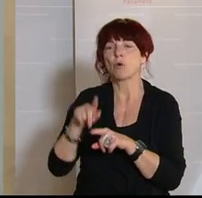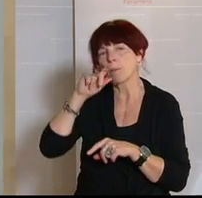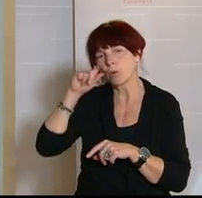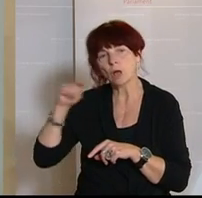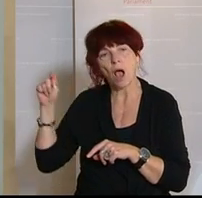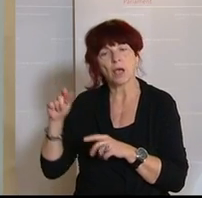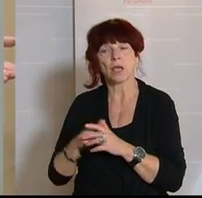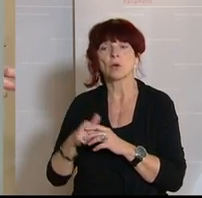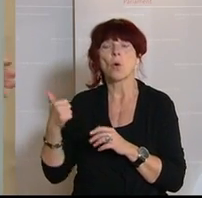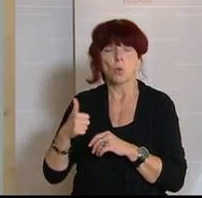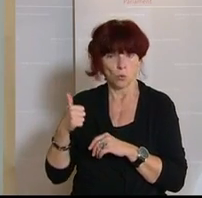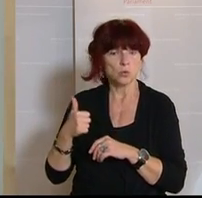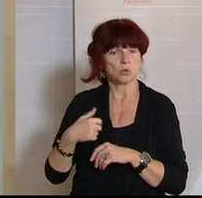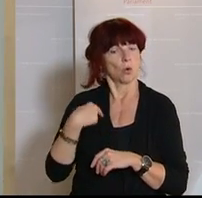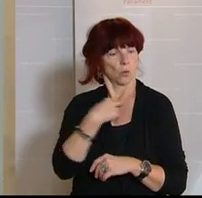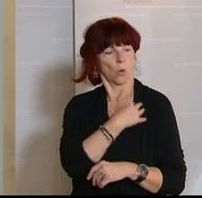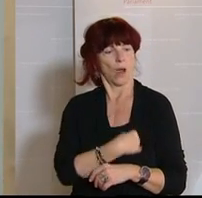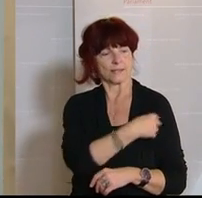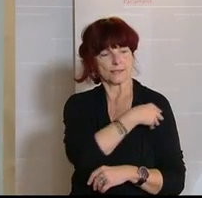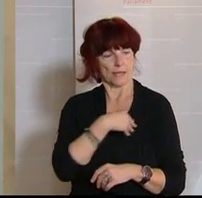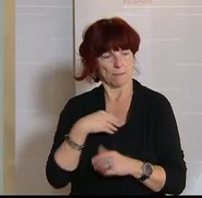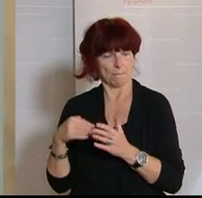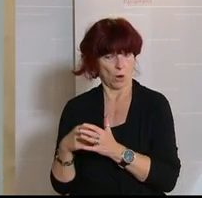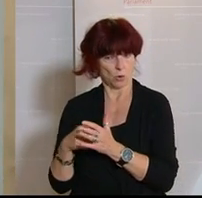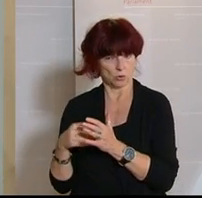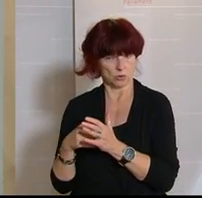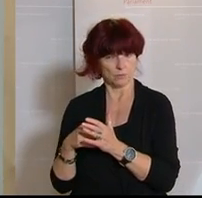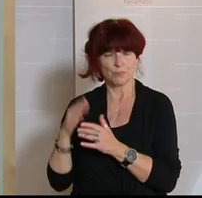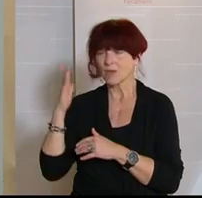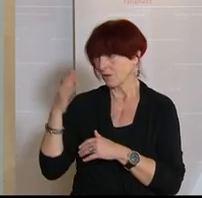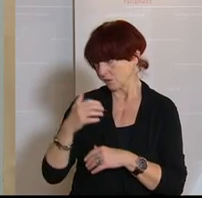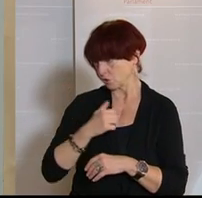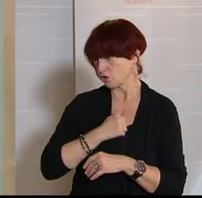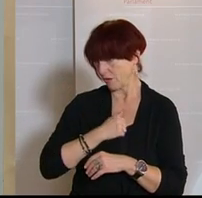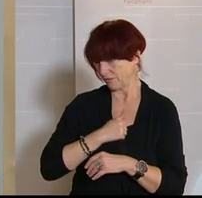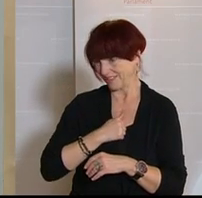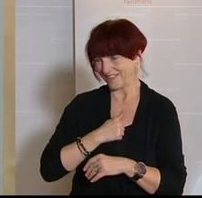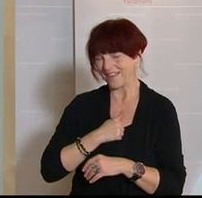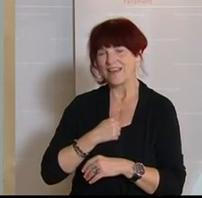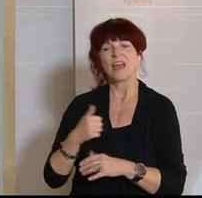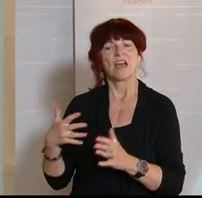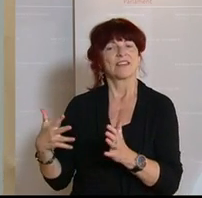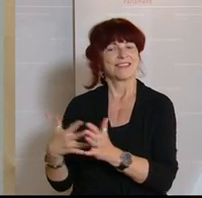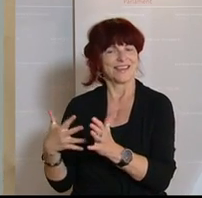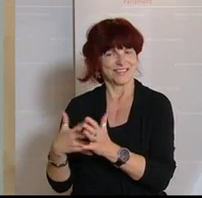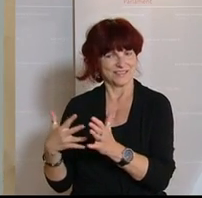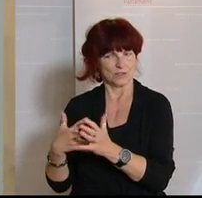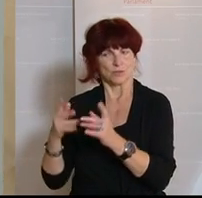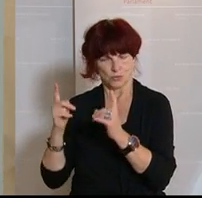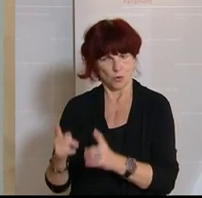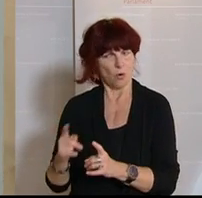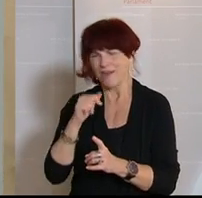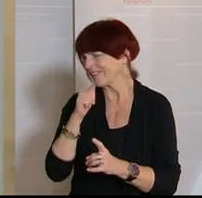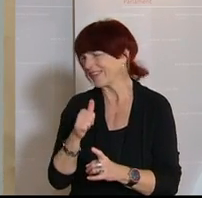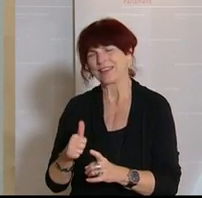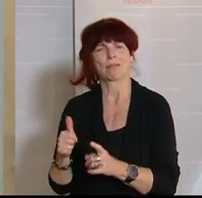Kroatien. Und ich denke, wir werden es schaffen, mit Test statt Quarantäne auch hier eine optimale Lösung